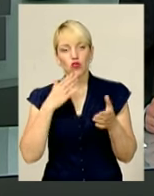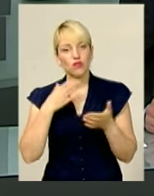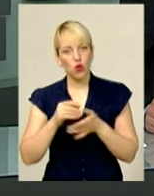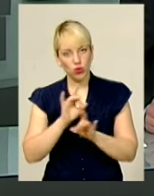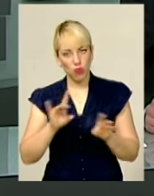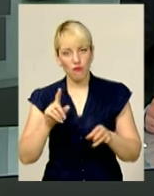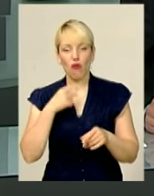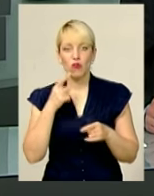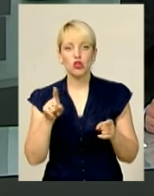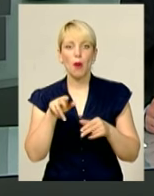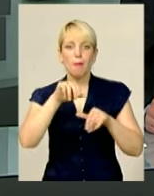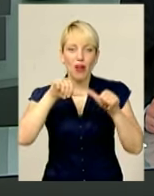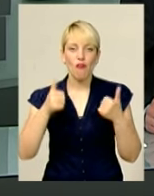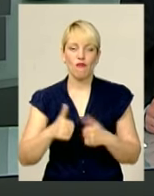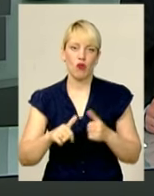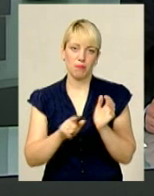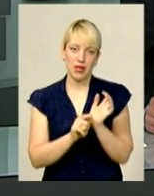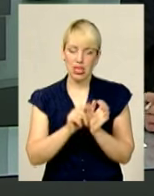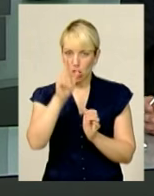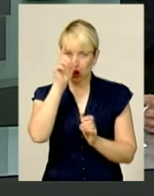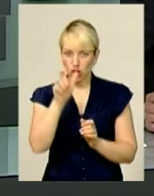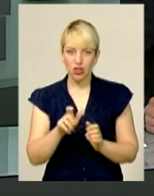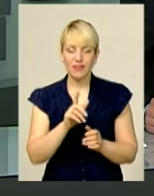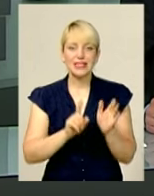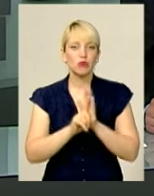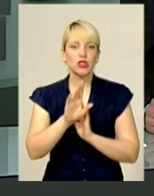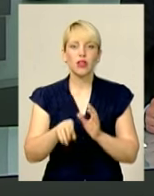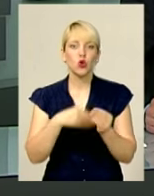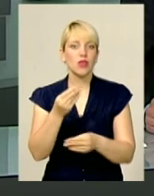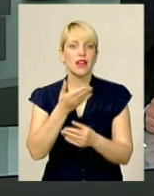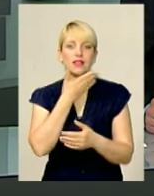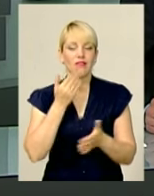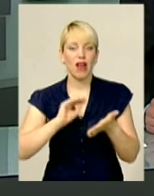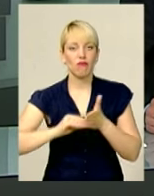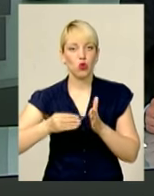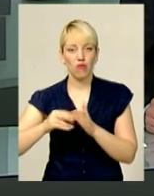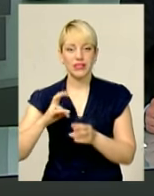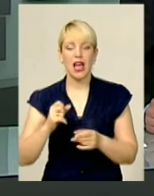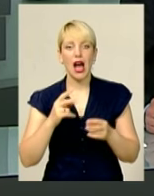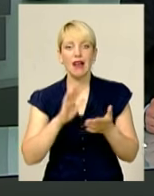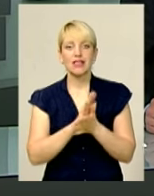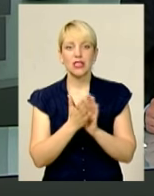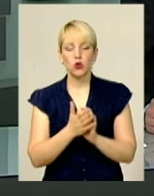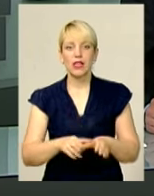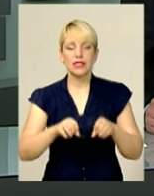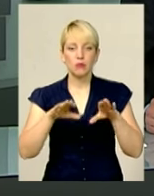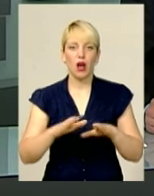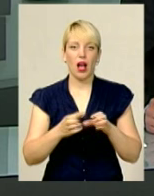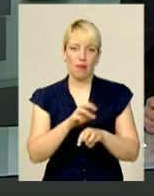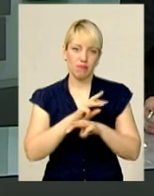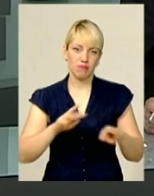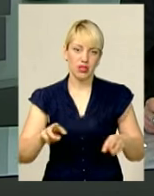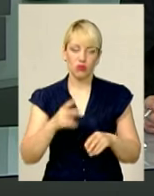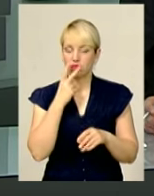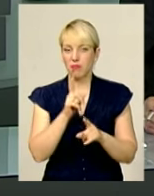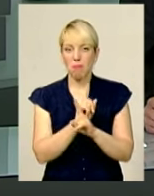стверджують, при оформленні пенсії чоловік спочатку не надавав необхідні довідки, а у ситуації з постановою Кабміну вбачають своєрідний